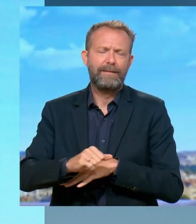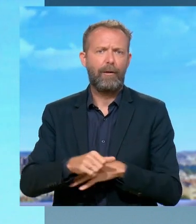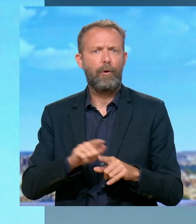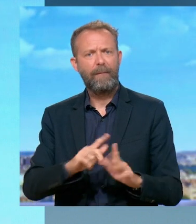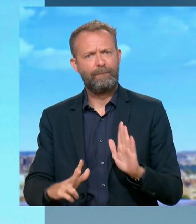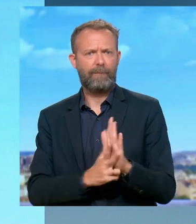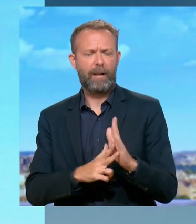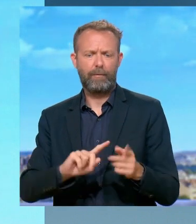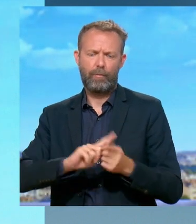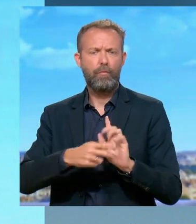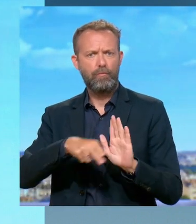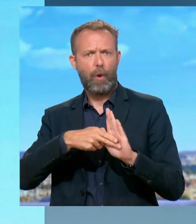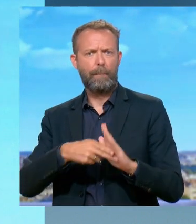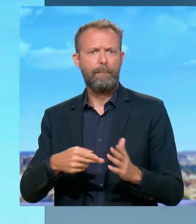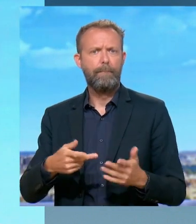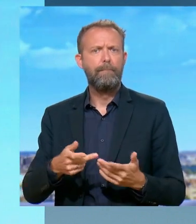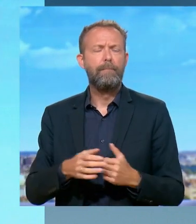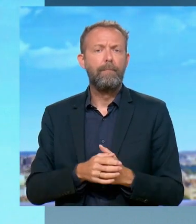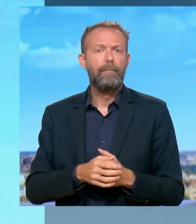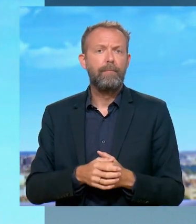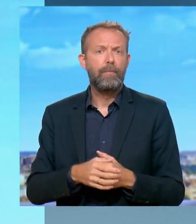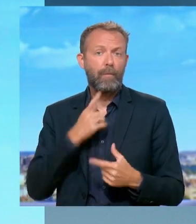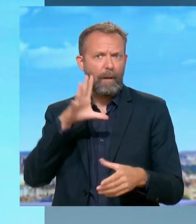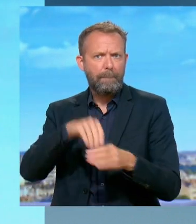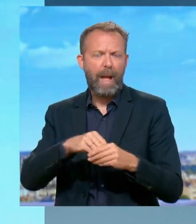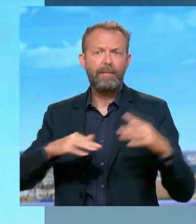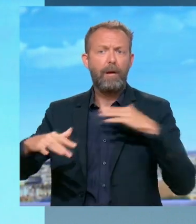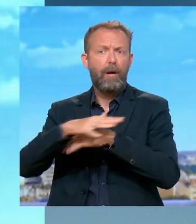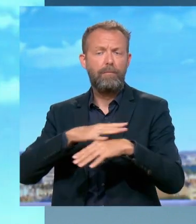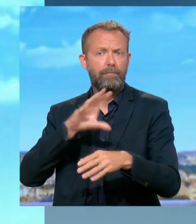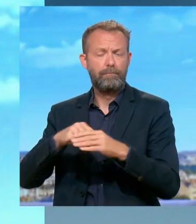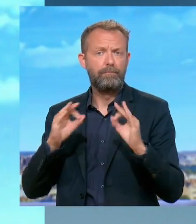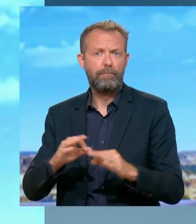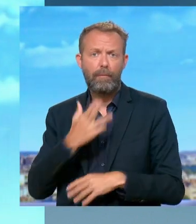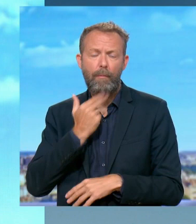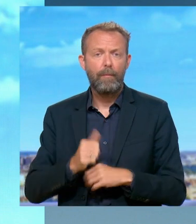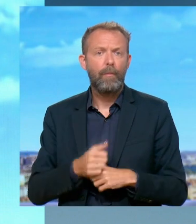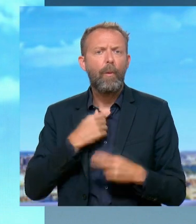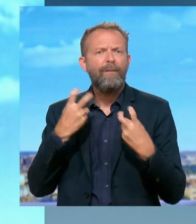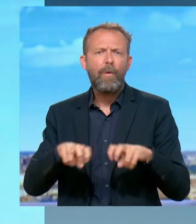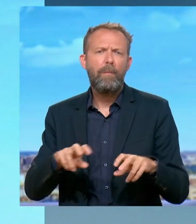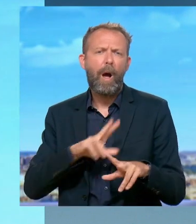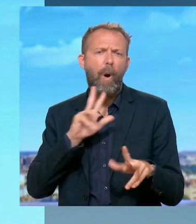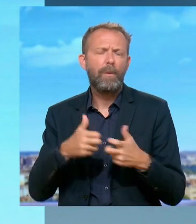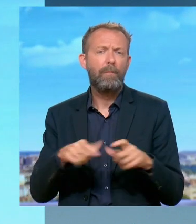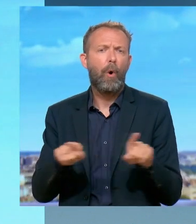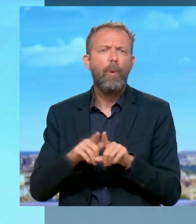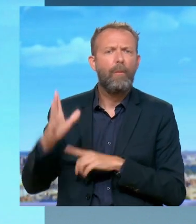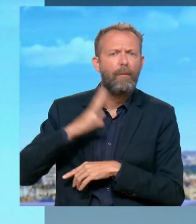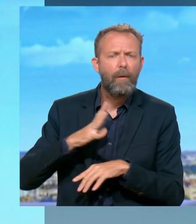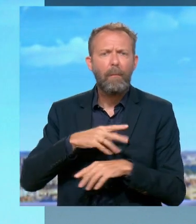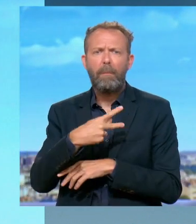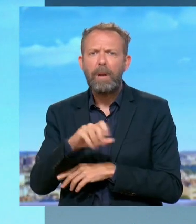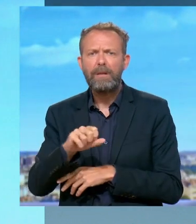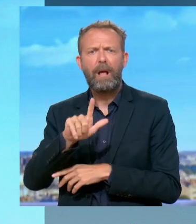entérinant votre normalisation dans le paysage politique ? Vous faites partie de l'arc républicain ? Nous, on ne veut pas ressembler aux vieux partis pourris du système, aux